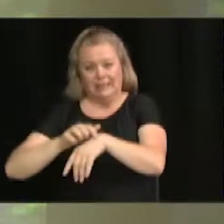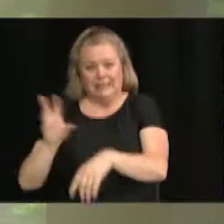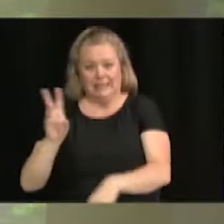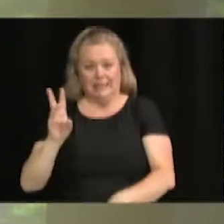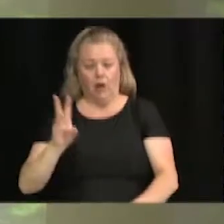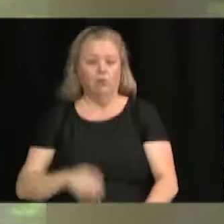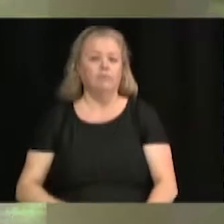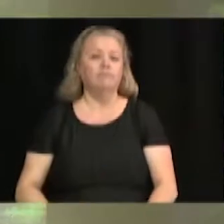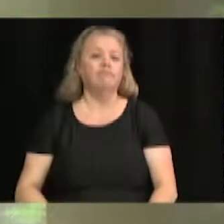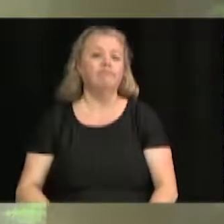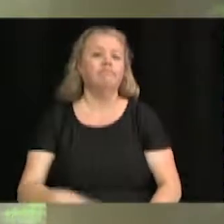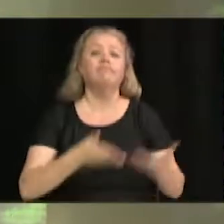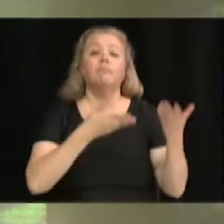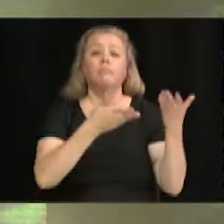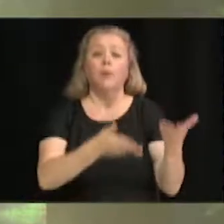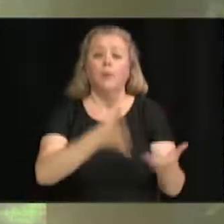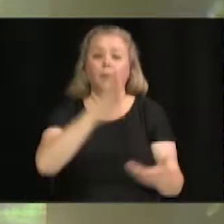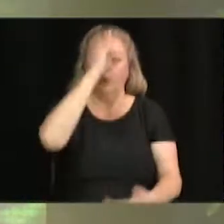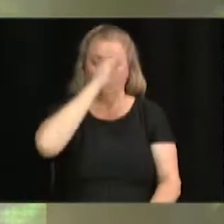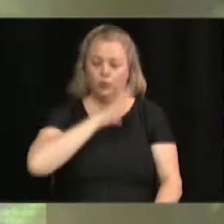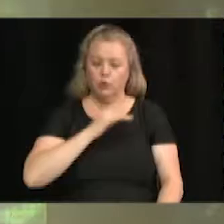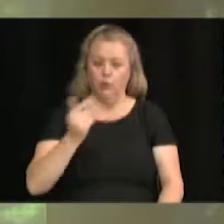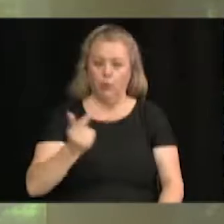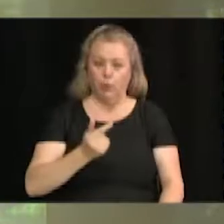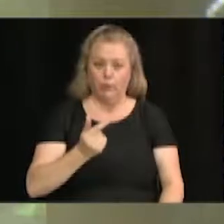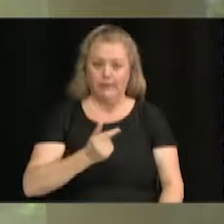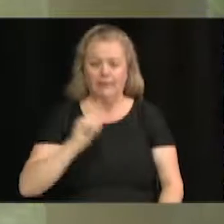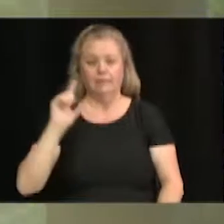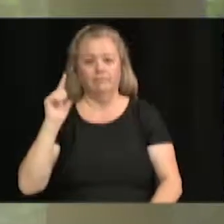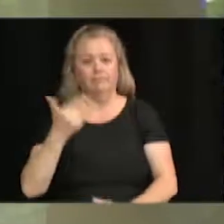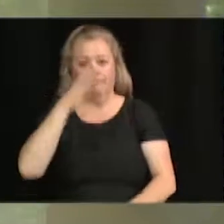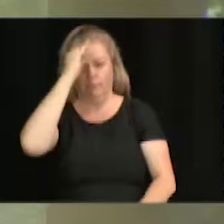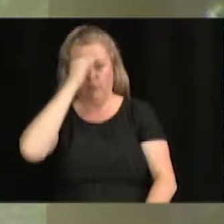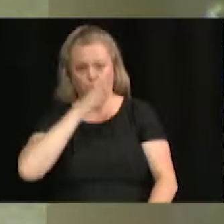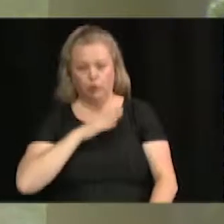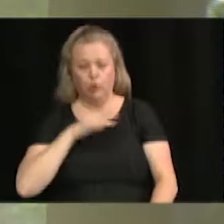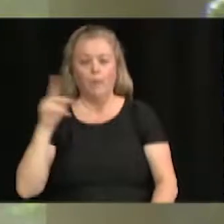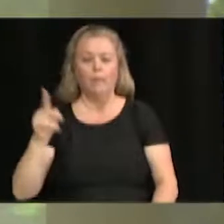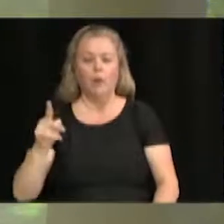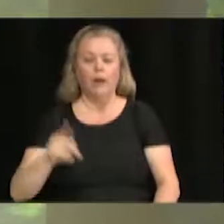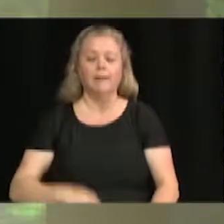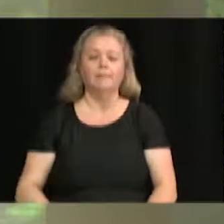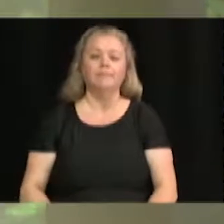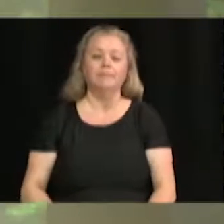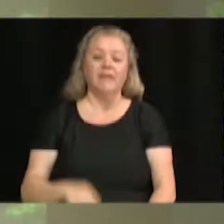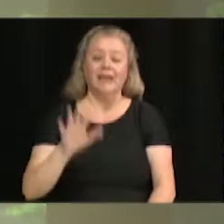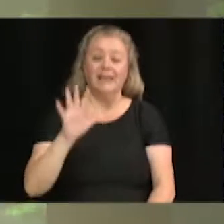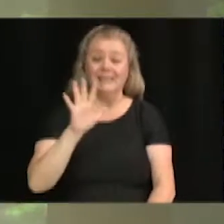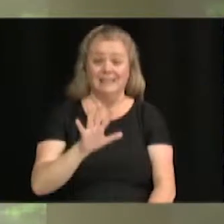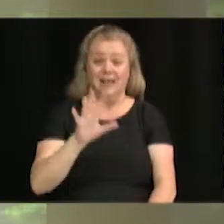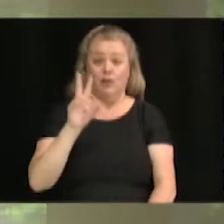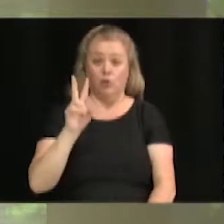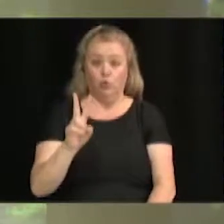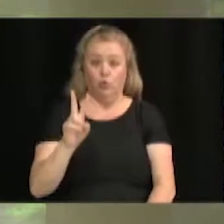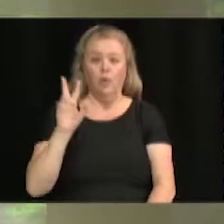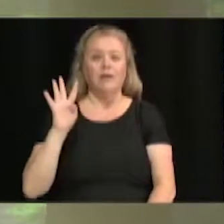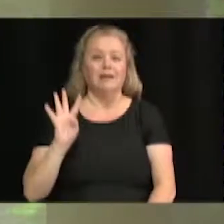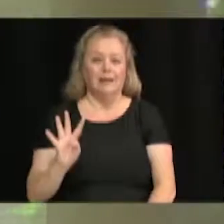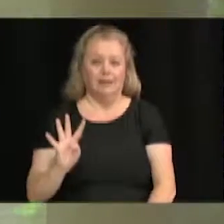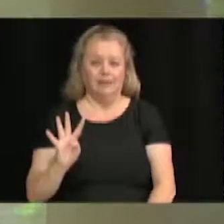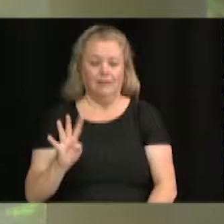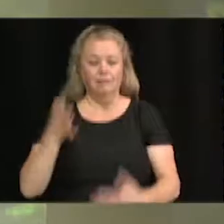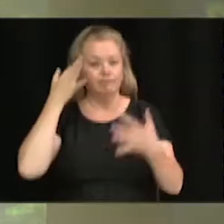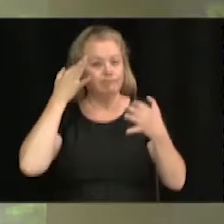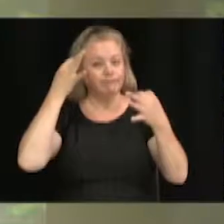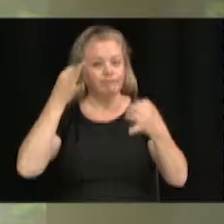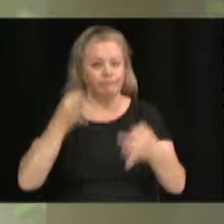Proposé par M. Gauthier, appuyé par M. Paulin, 5.2.4, adoption d'une résolution décrétant la fermeture d